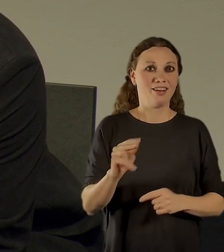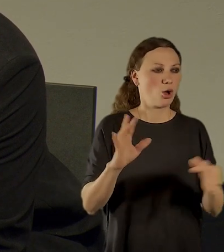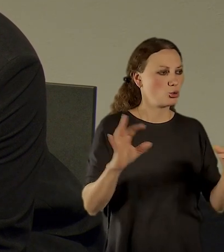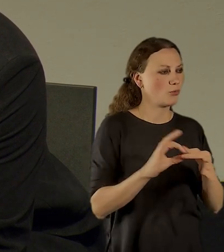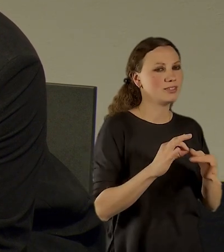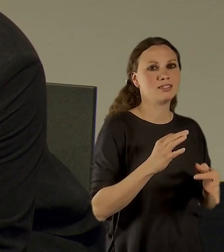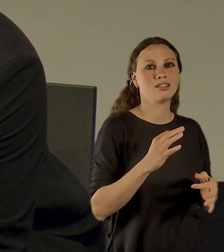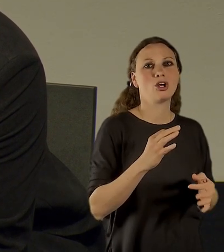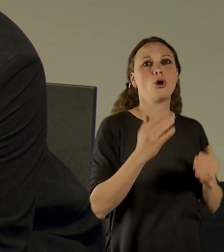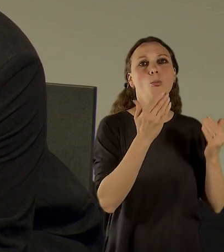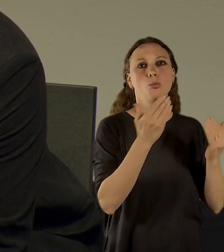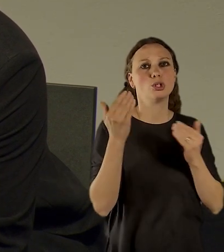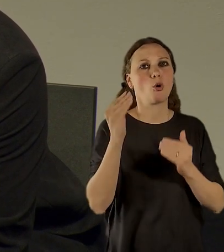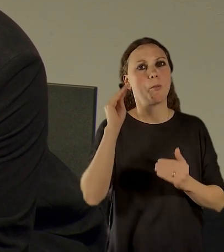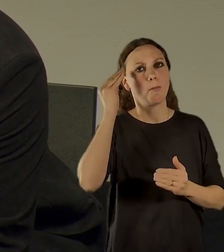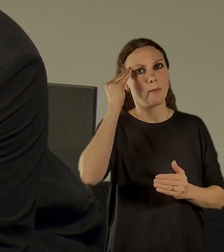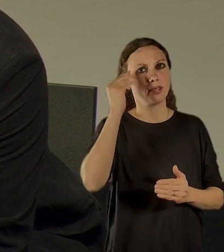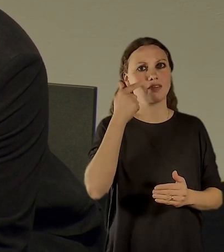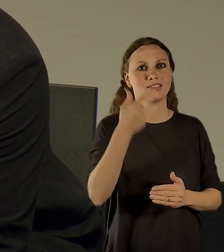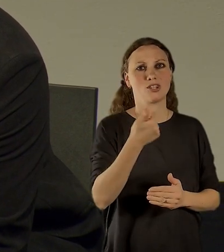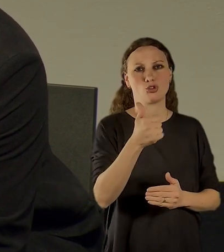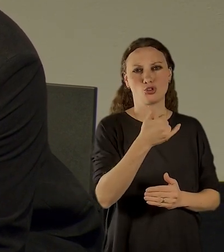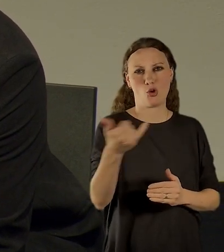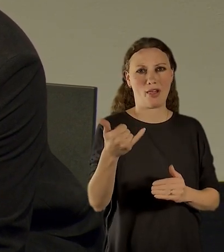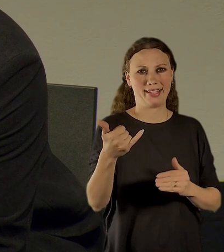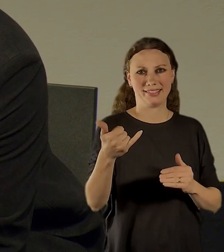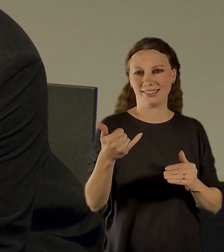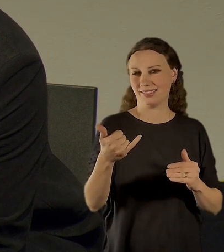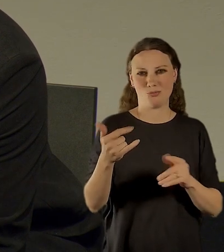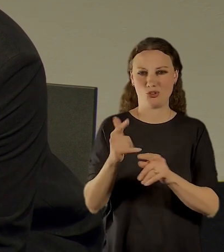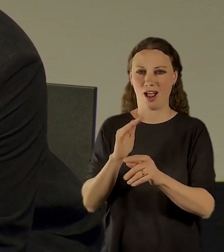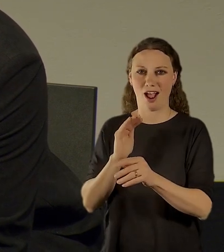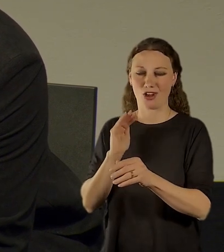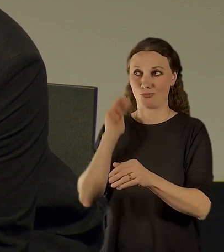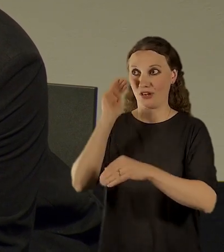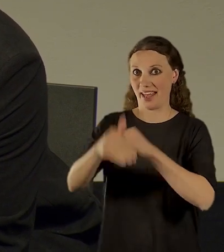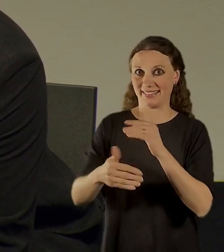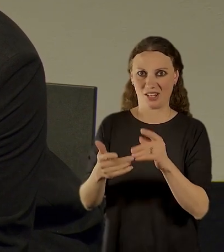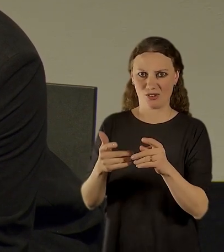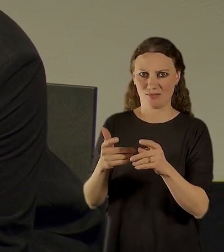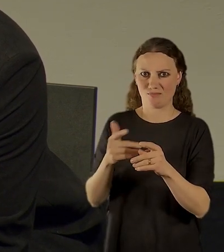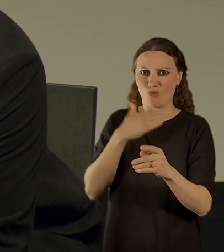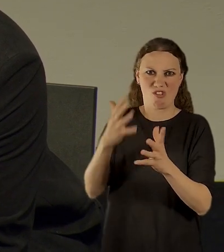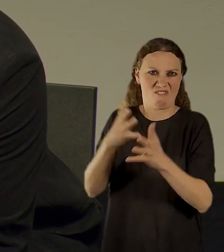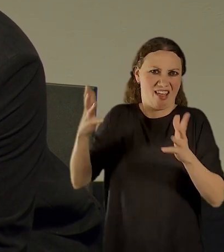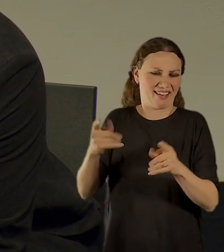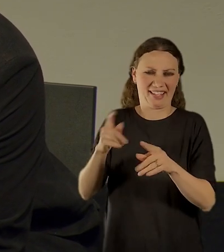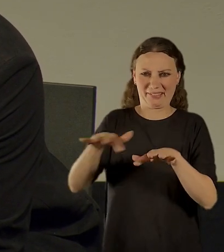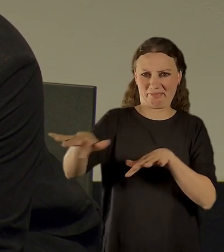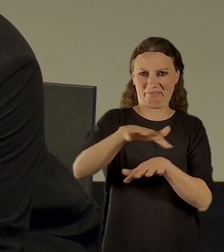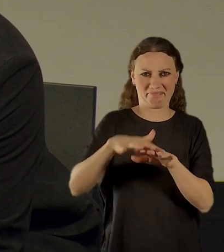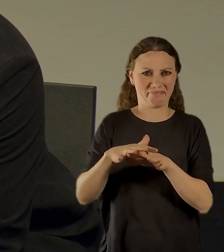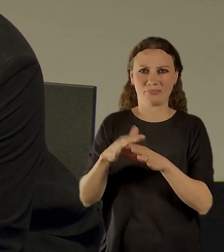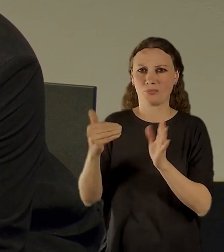20. století byla možná až příliš ambiciozní, že přeci jenom to území chce